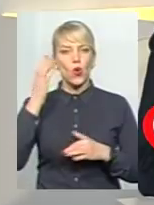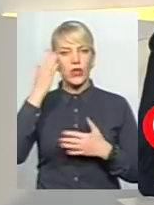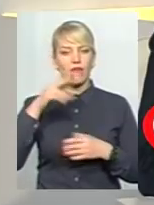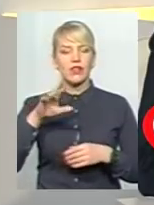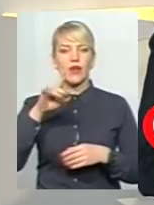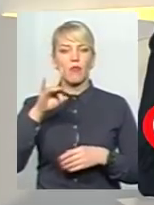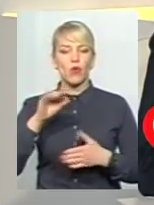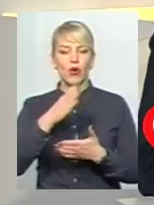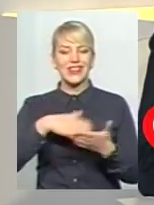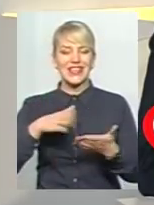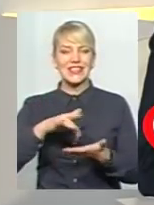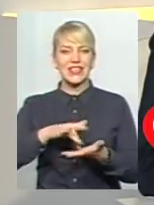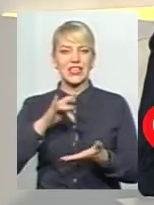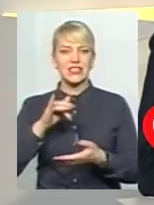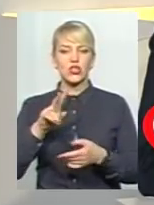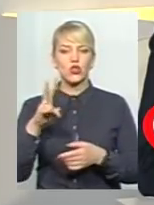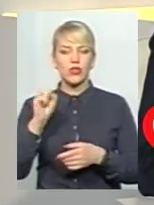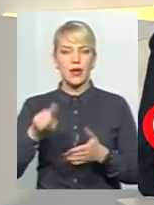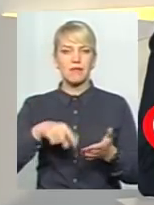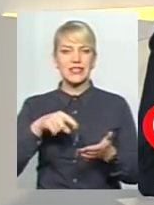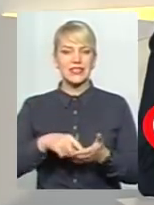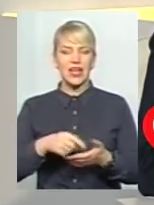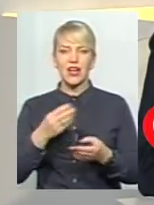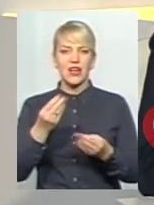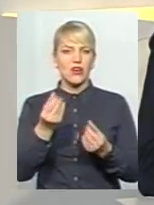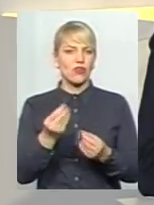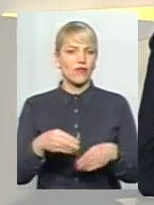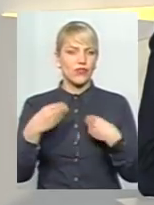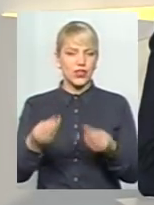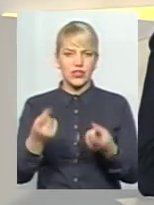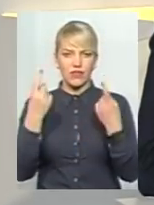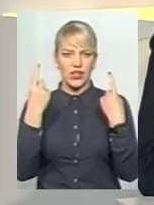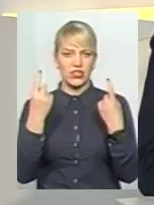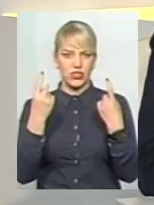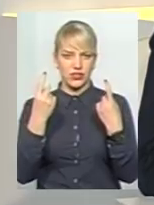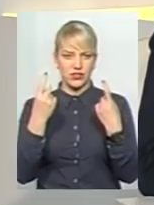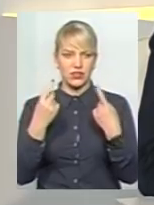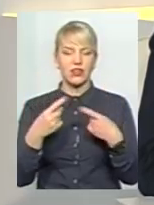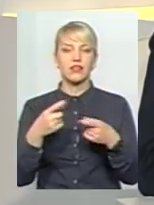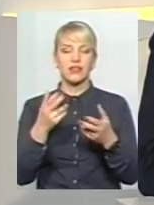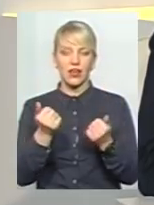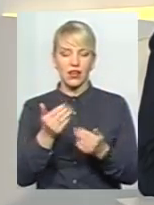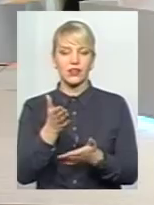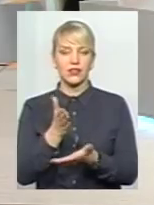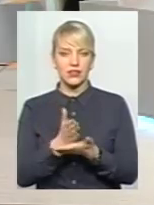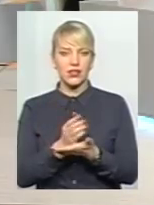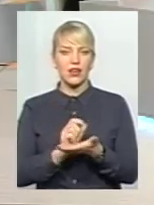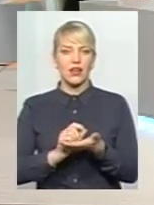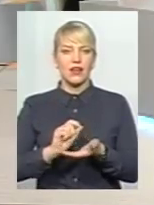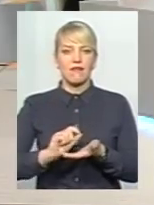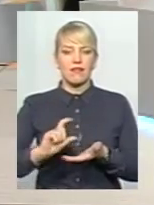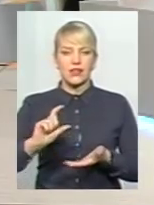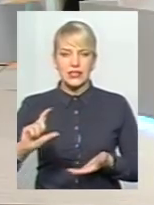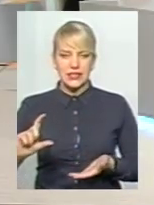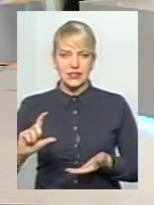децентралізацію, про те, що на міста звалилися величезні кошти, неймовірно величезні кошти. Так, ріст, я би сказав,